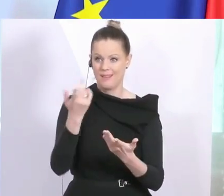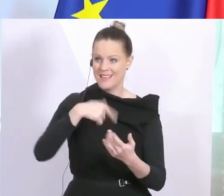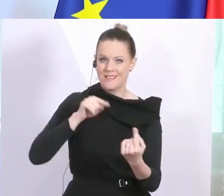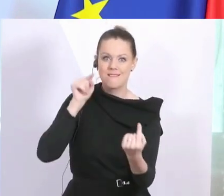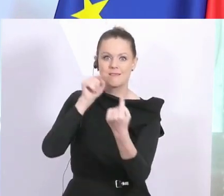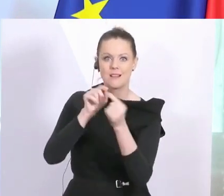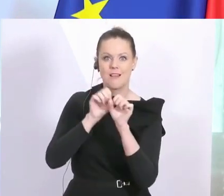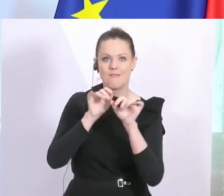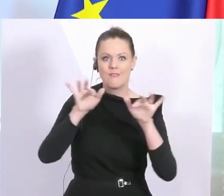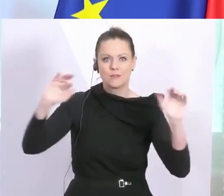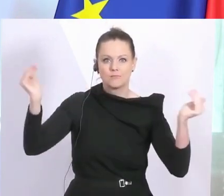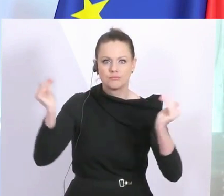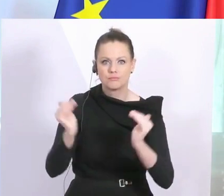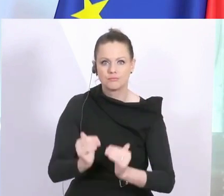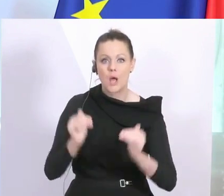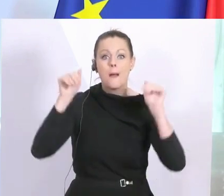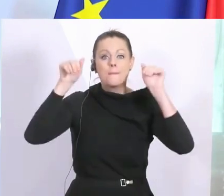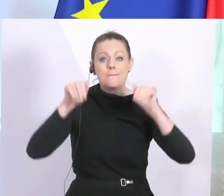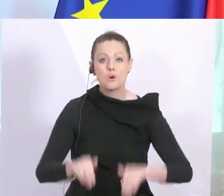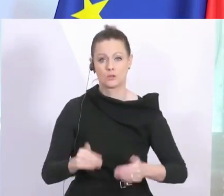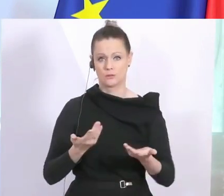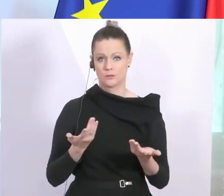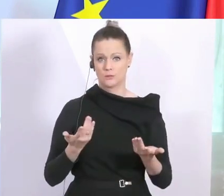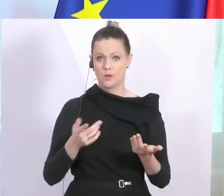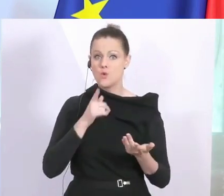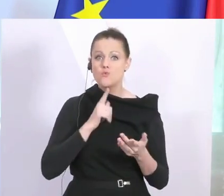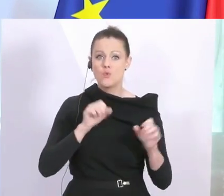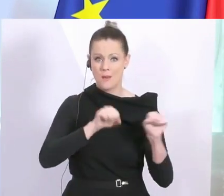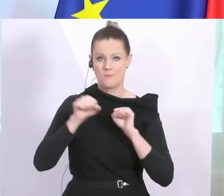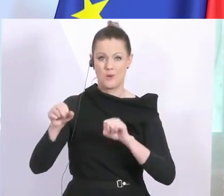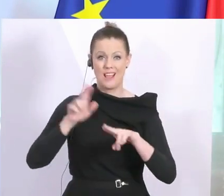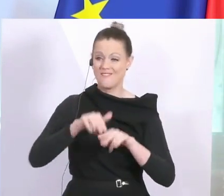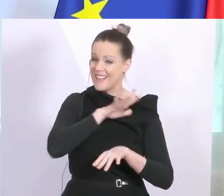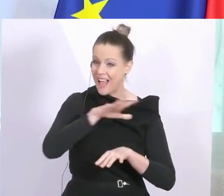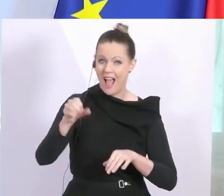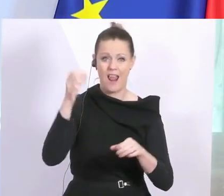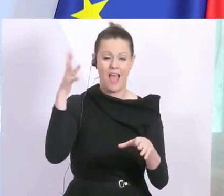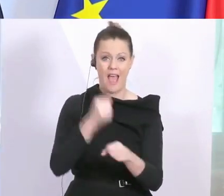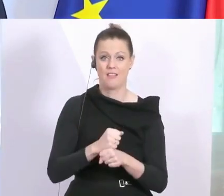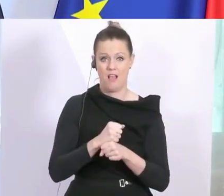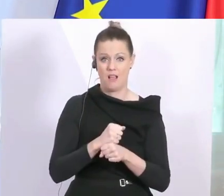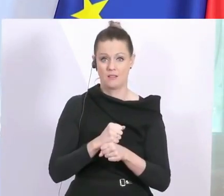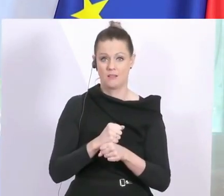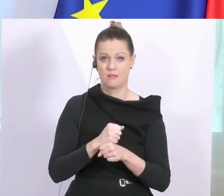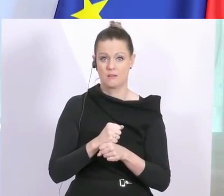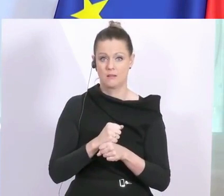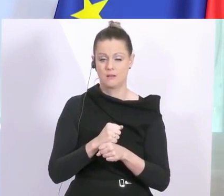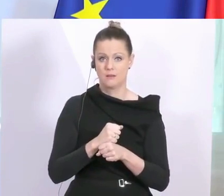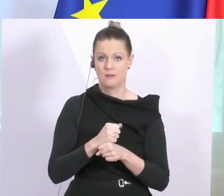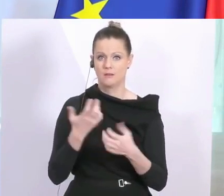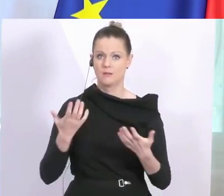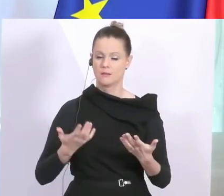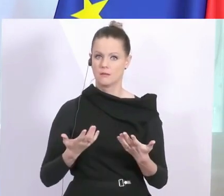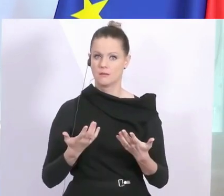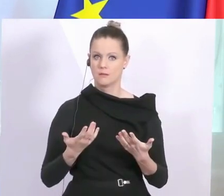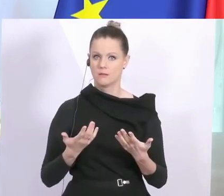Virus einzudämmen in seiner Verbreitung. Das geht aber nur, wenn sich alle daran halten. Und jetzt kann ein gefährlicher Trugschluss entstehen.